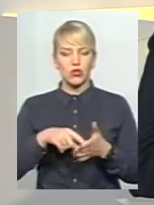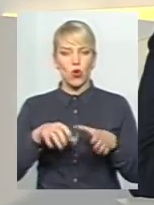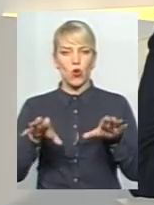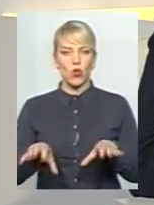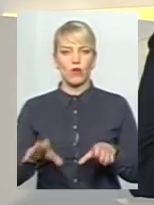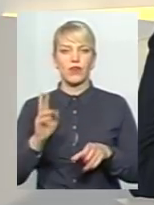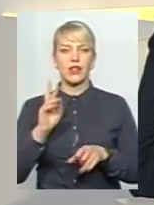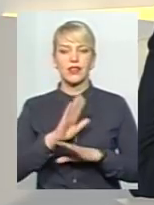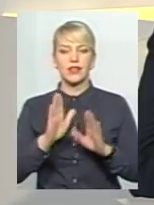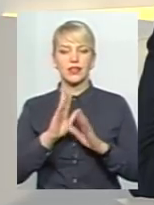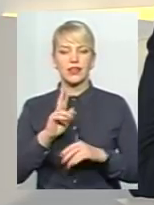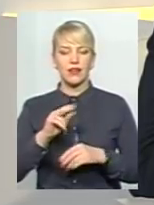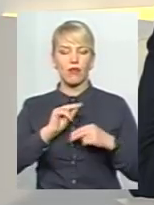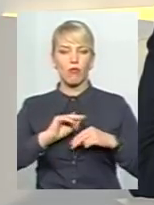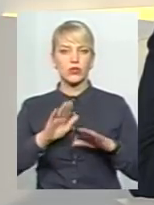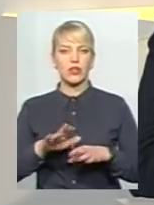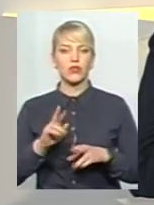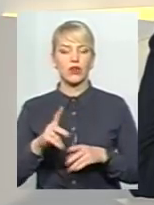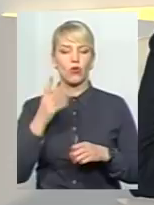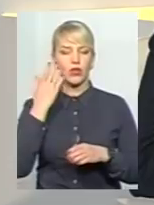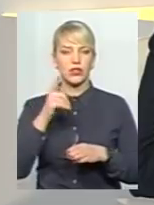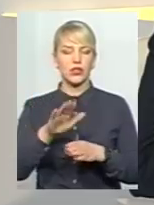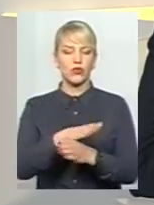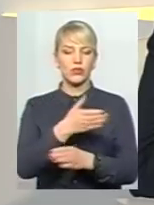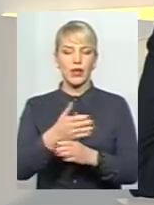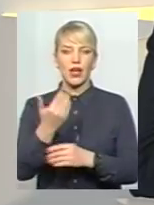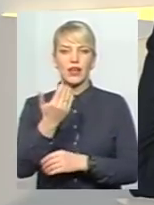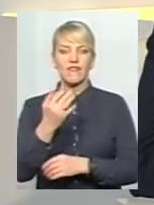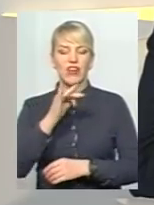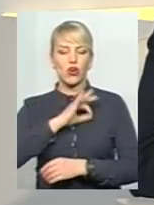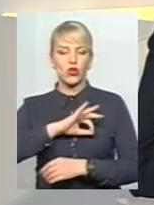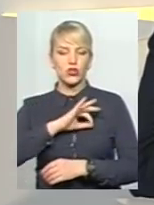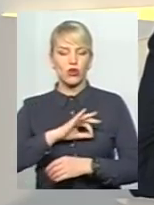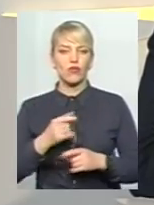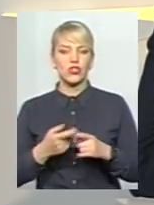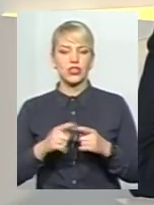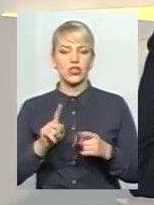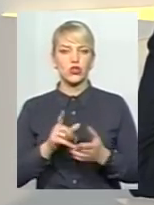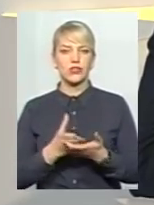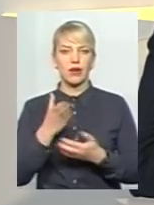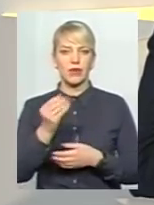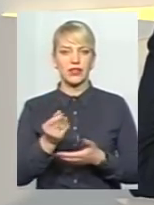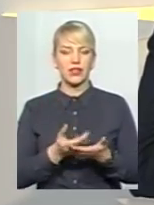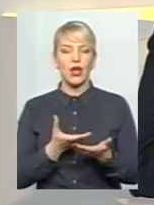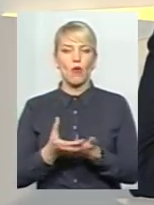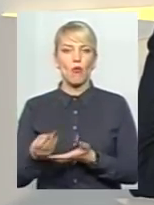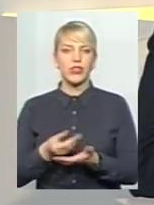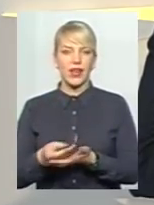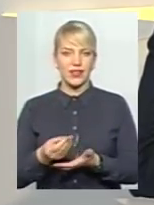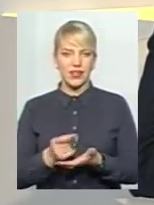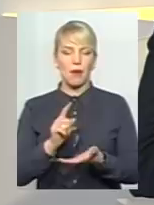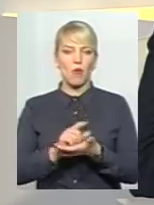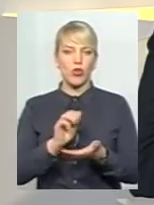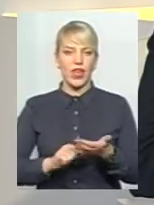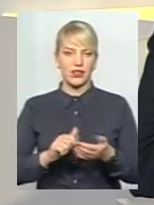тільки, скажімо, як посаду, коли ти розподіляєш і ви ефективно використовуєш те, що заплатили платники податків. Будь-який міський